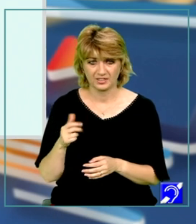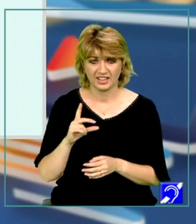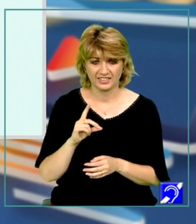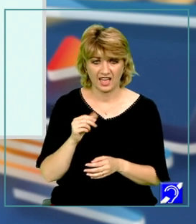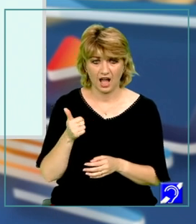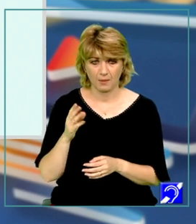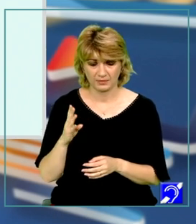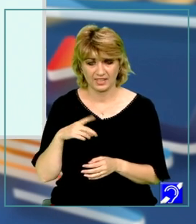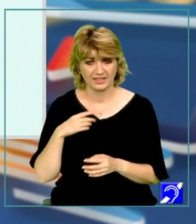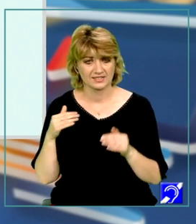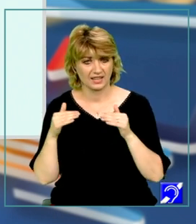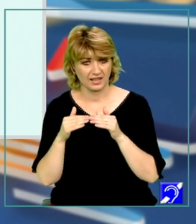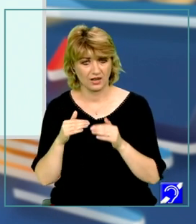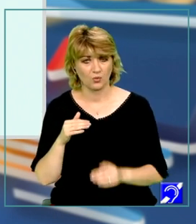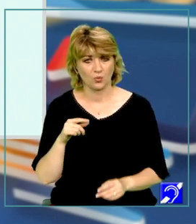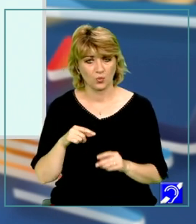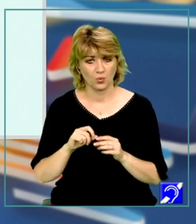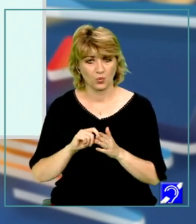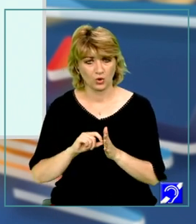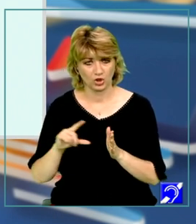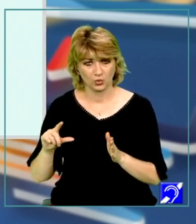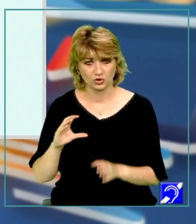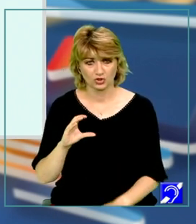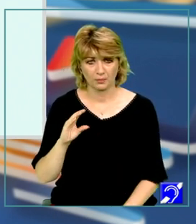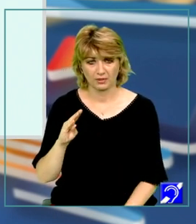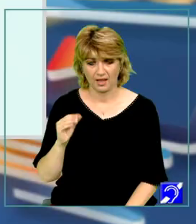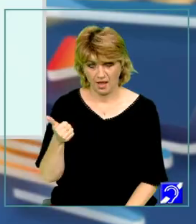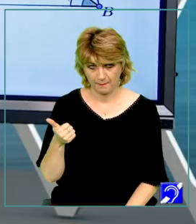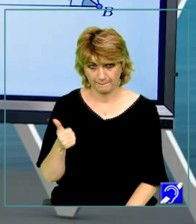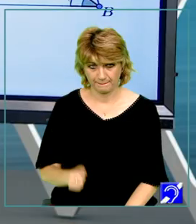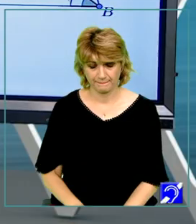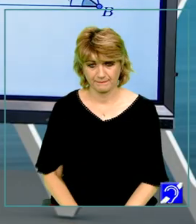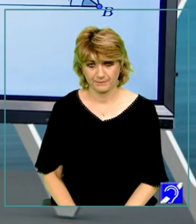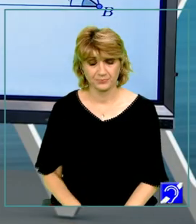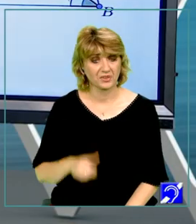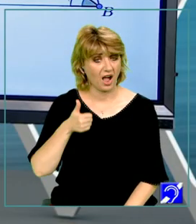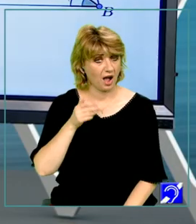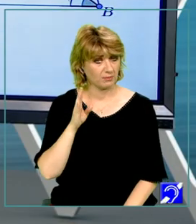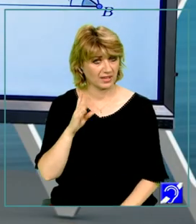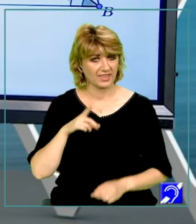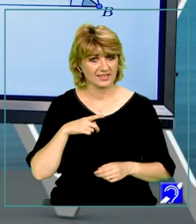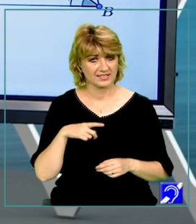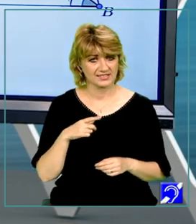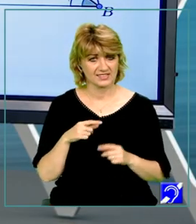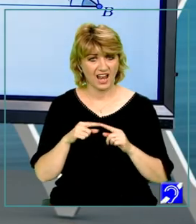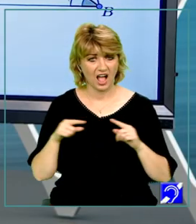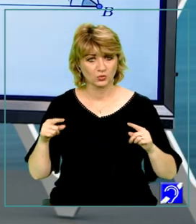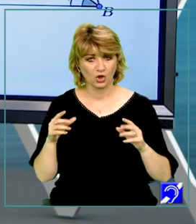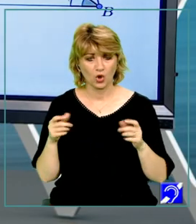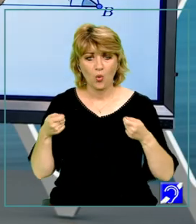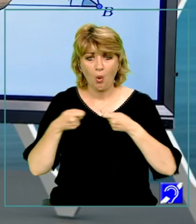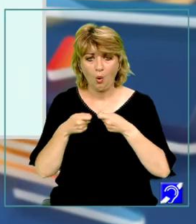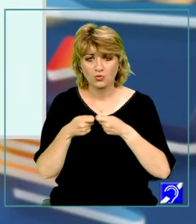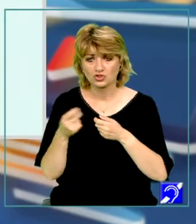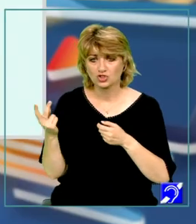B este congruent cu unghiul C, B, A. A, B este latură comună celor